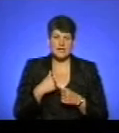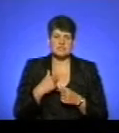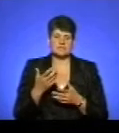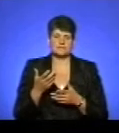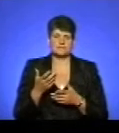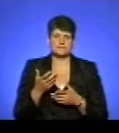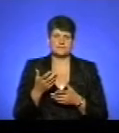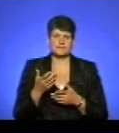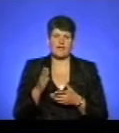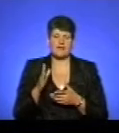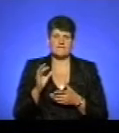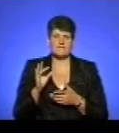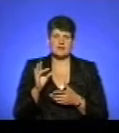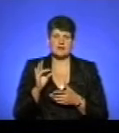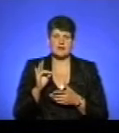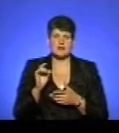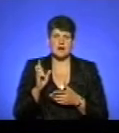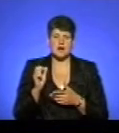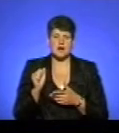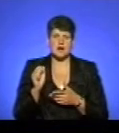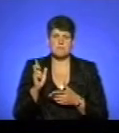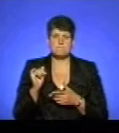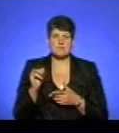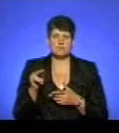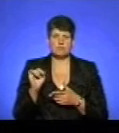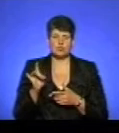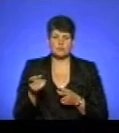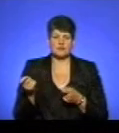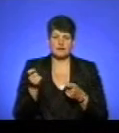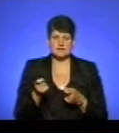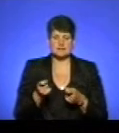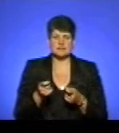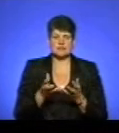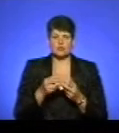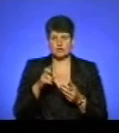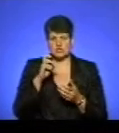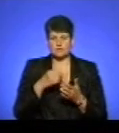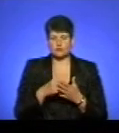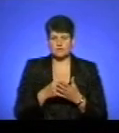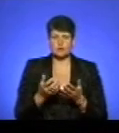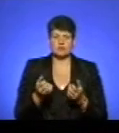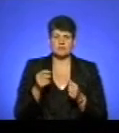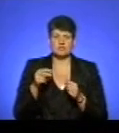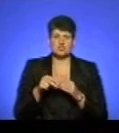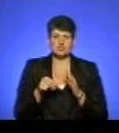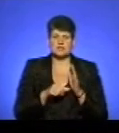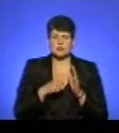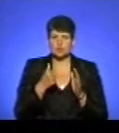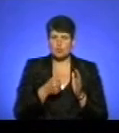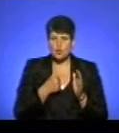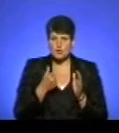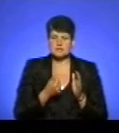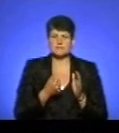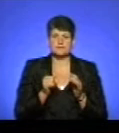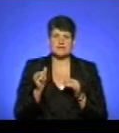вакцина Рабі-Пур потрапила на територію області за рахунок державного бюджету, ми її отримали в 2016 році